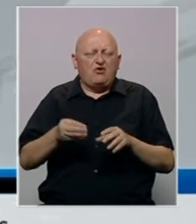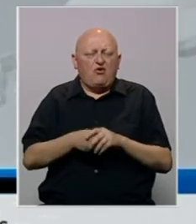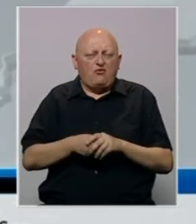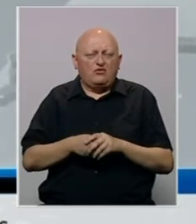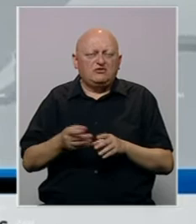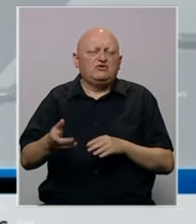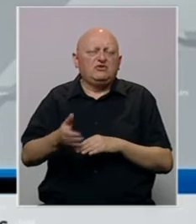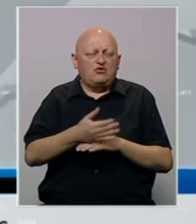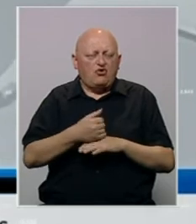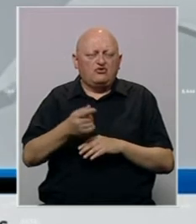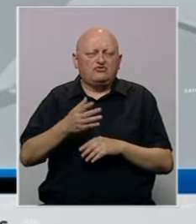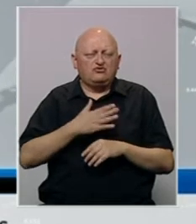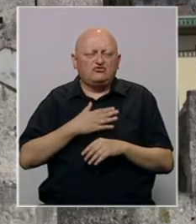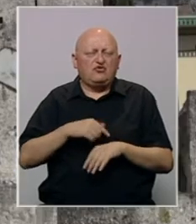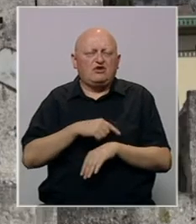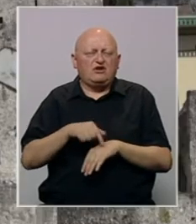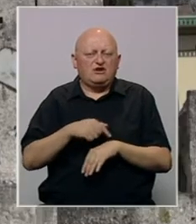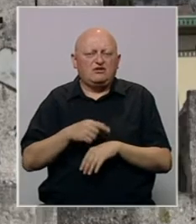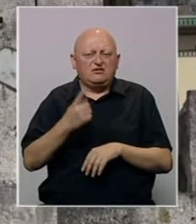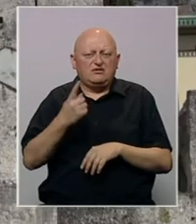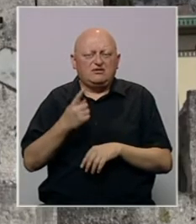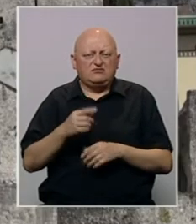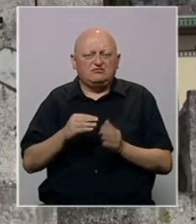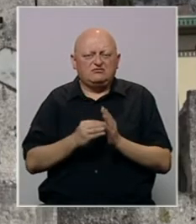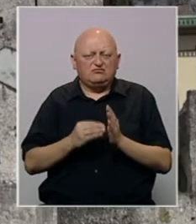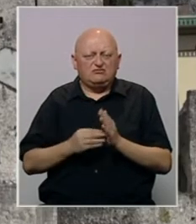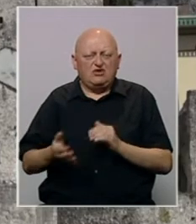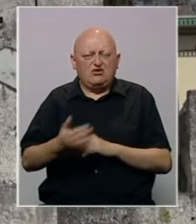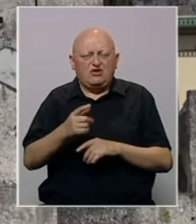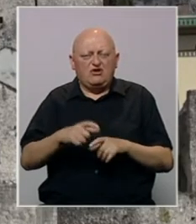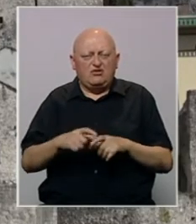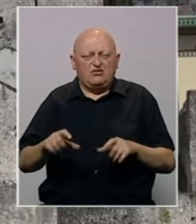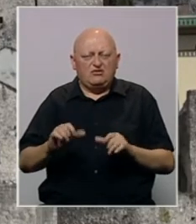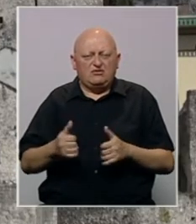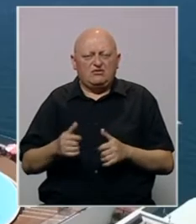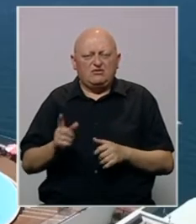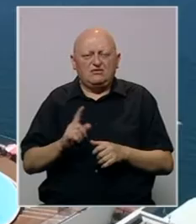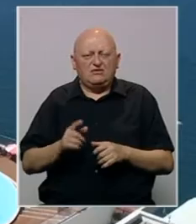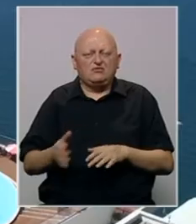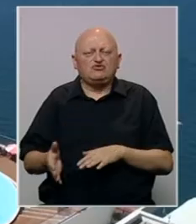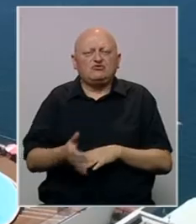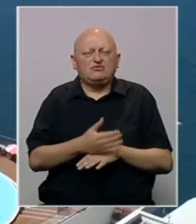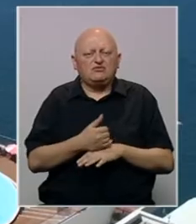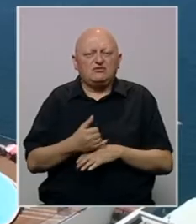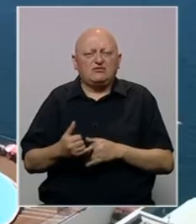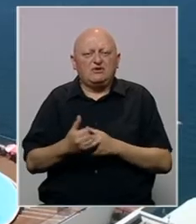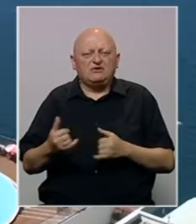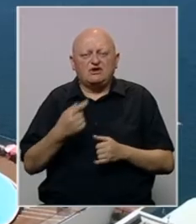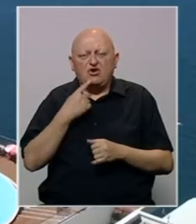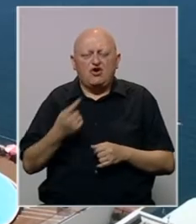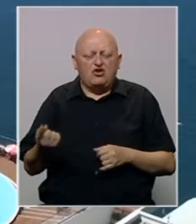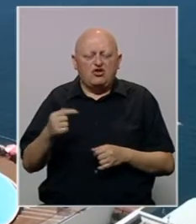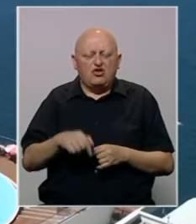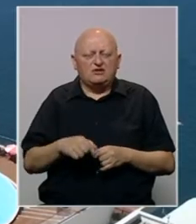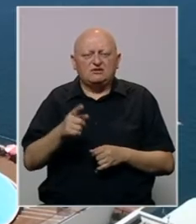ovo koriste u sobstvenoj reži. Jedan od kriterija korištenja ovog vouchera jeste da ga ne možete koristiti u gradu iz kojeg dolazite.